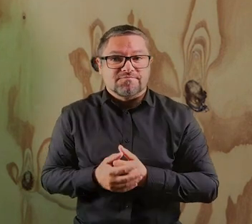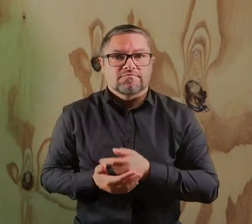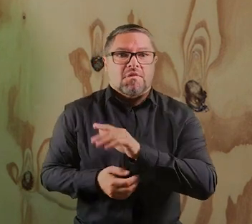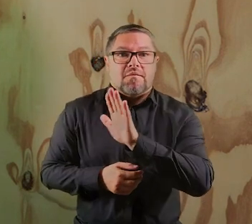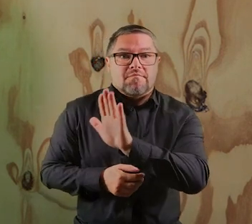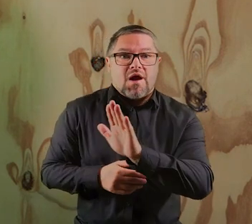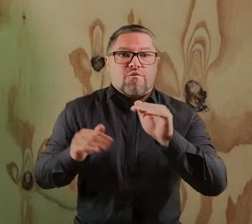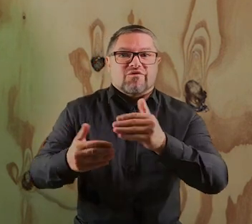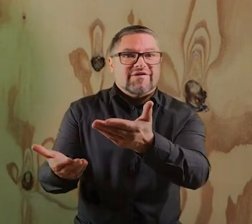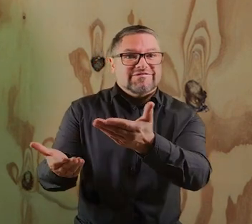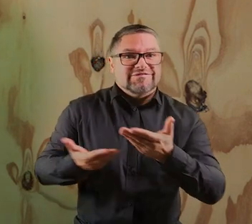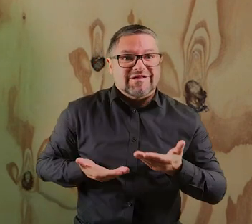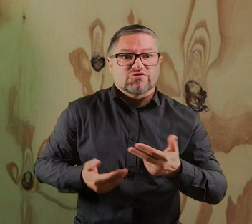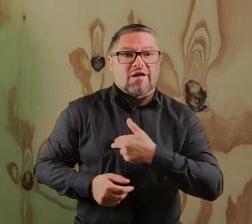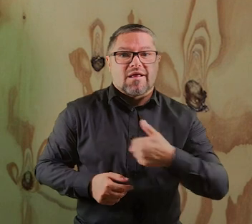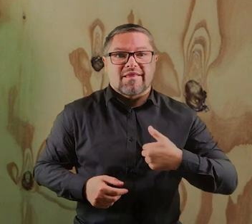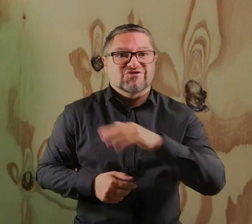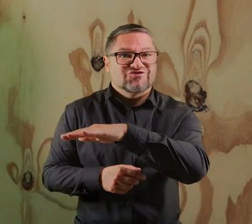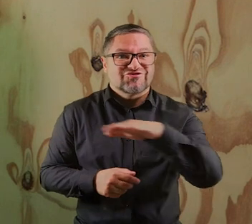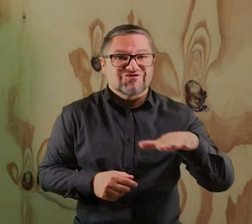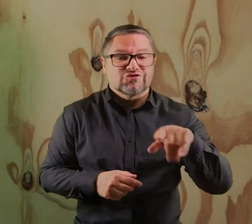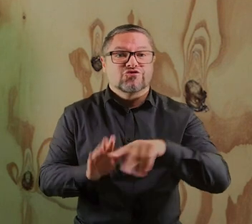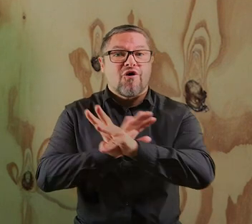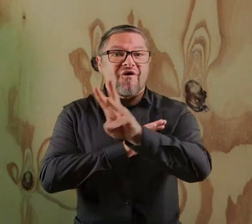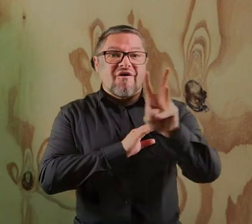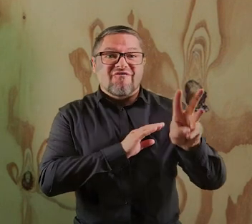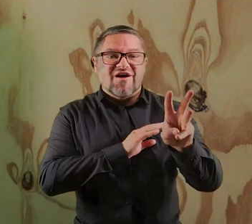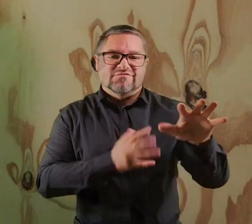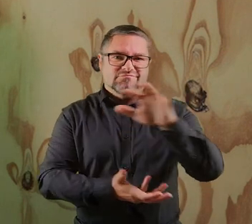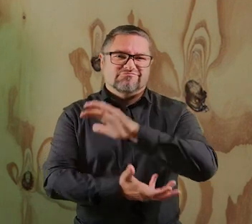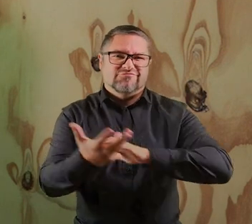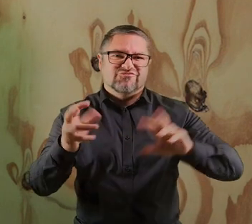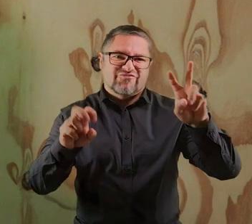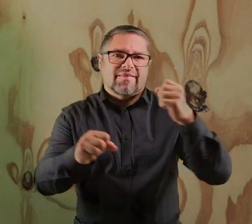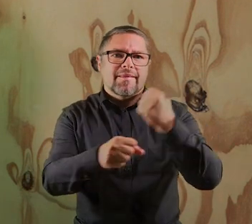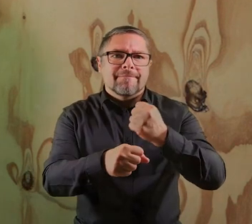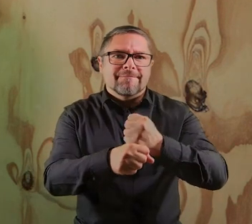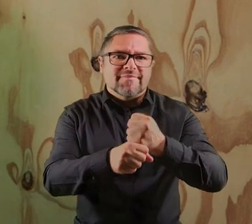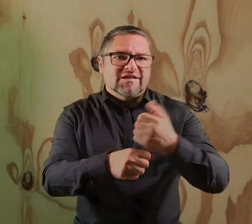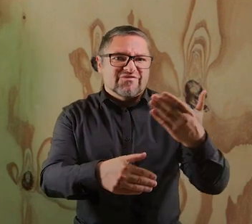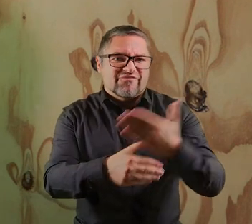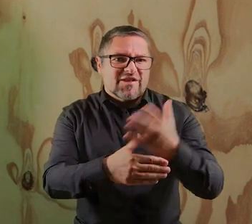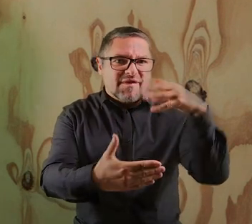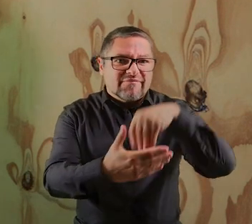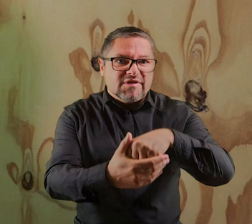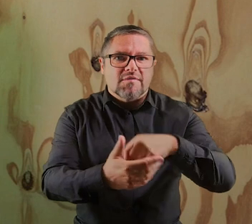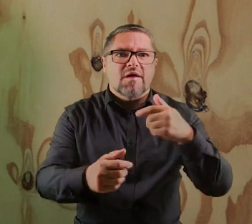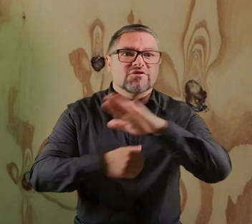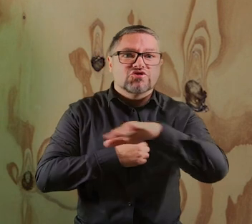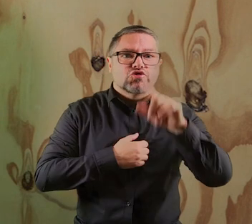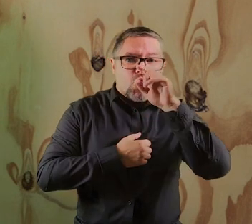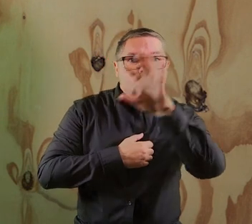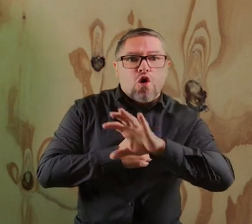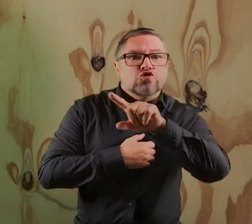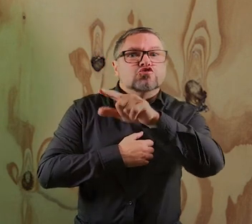macie Państwo możliwość zapraszenia naszych podopiecznych do Waszego świata pracy, żeby nasze dzieciaki mogły